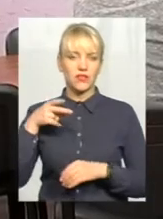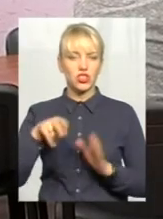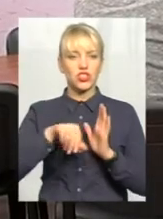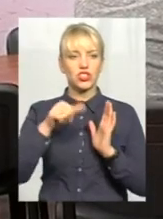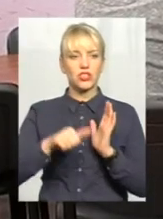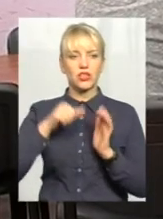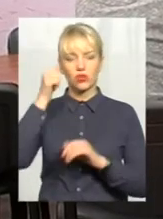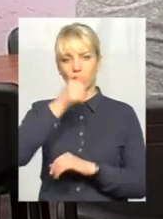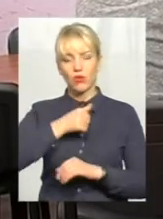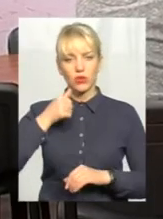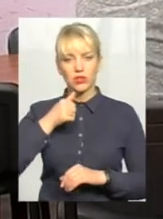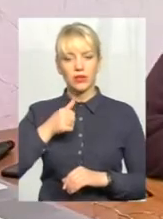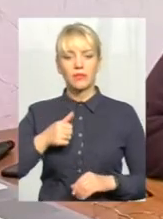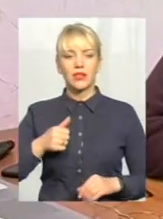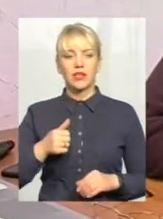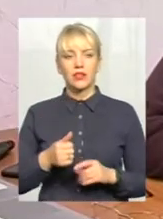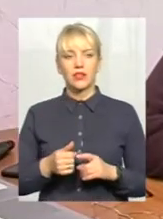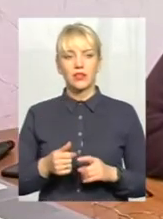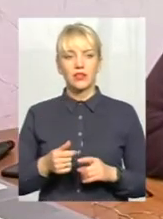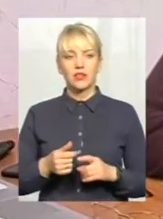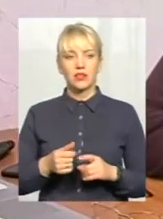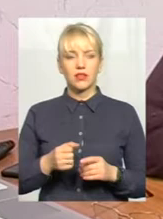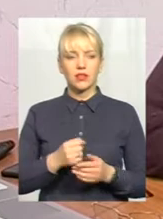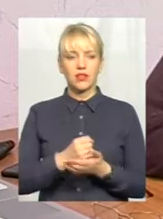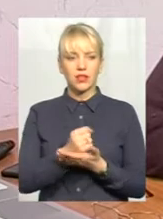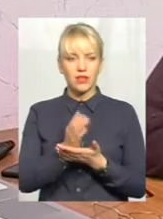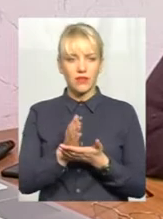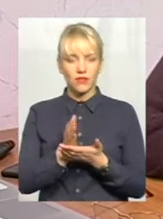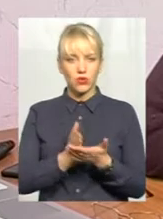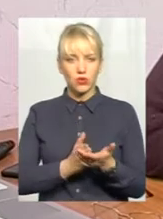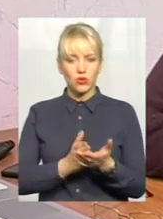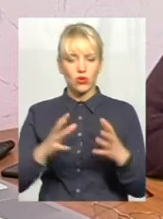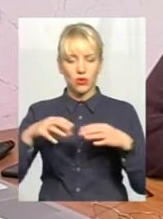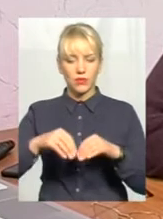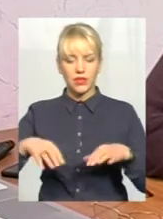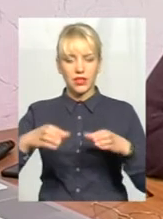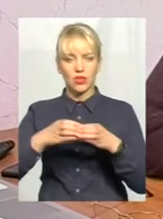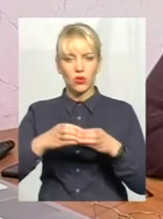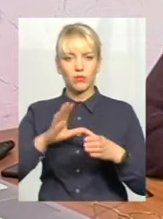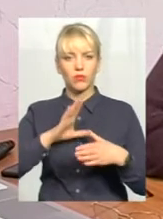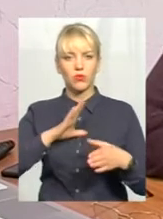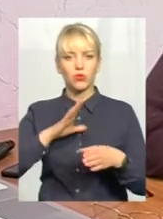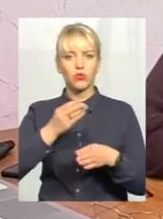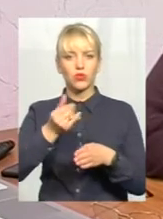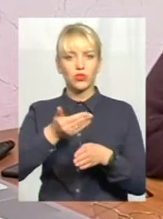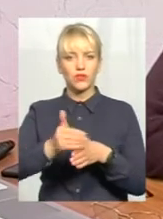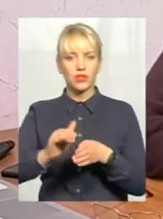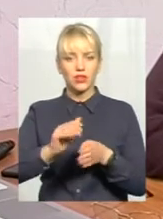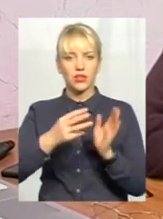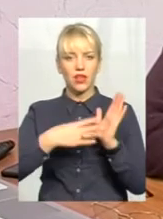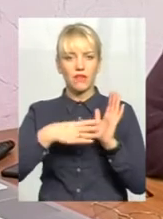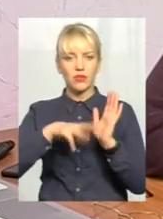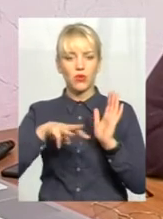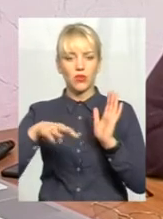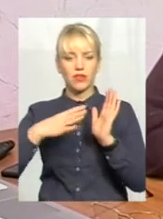році субвенційного розвитку інфраструктури об'єднах громад було для Чорнострівської об'єднах громади виділено кошти в сумі 9 мільйонів